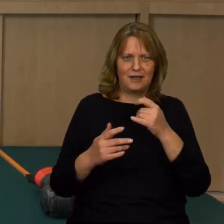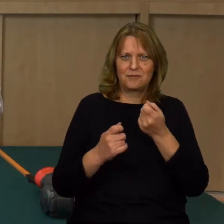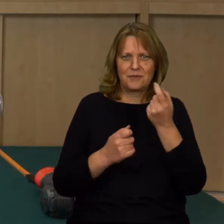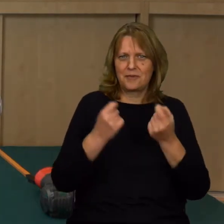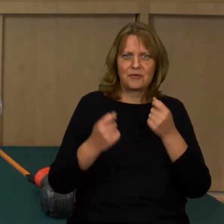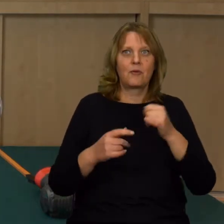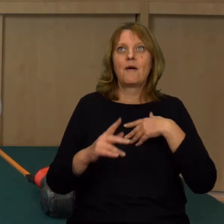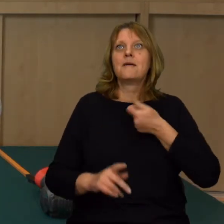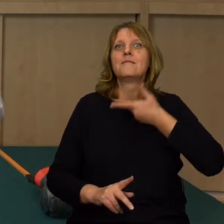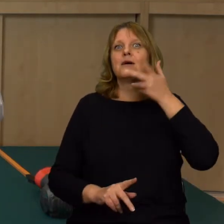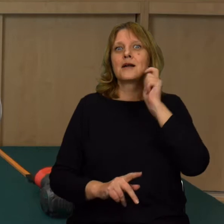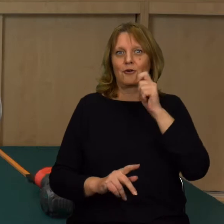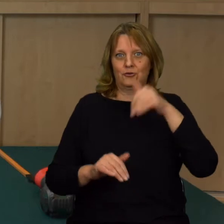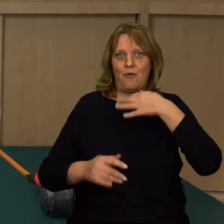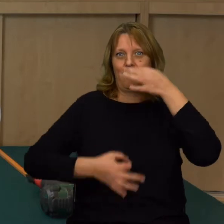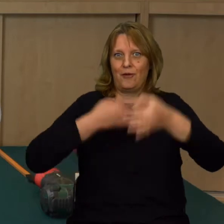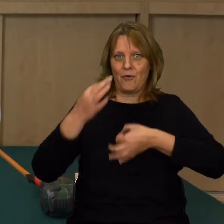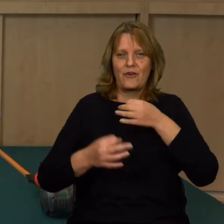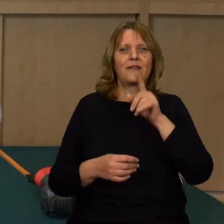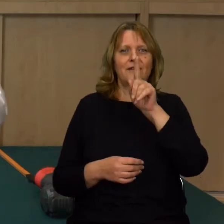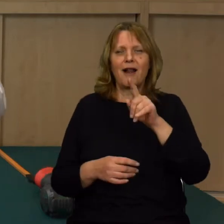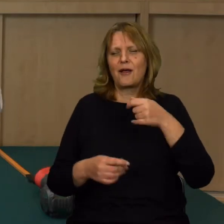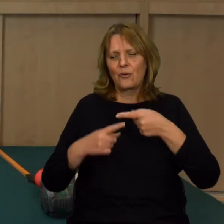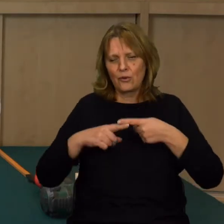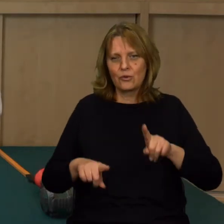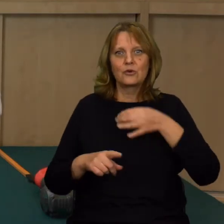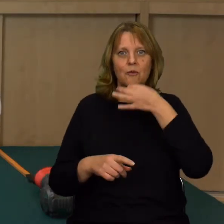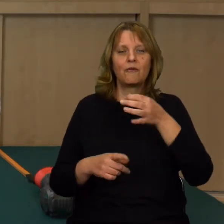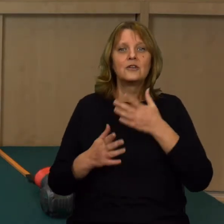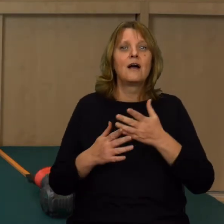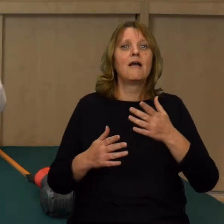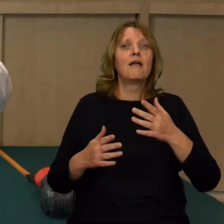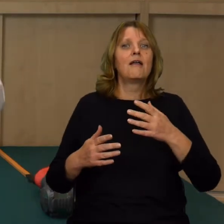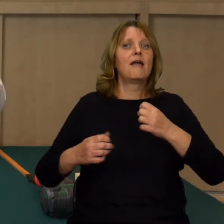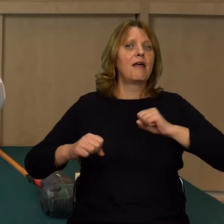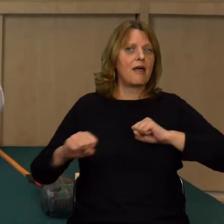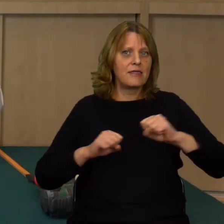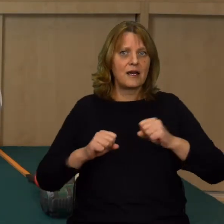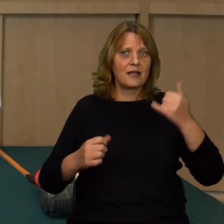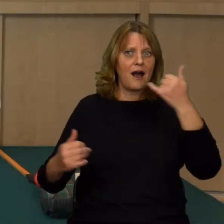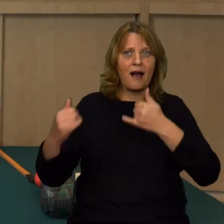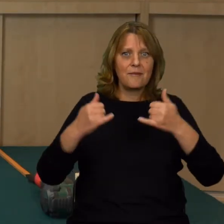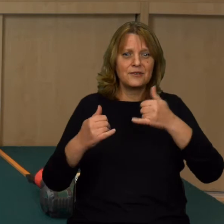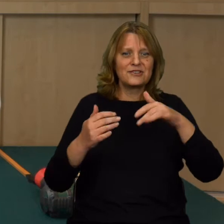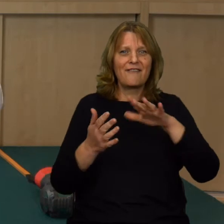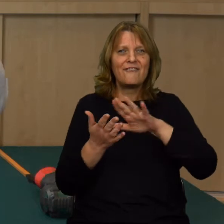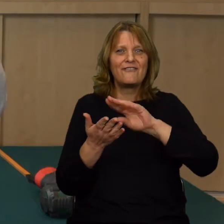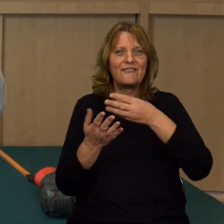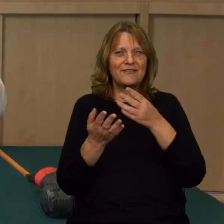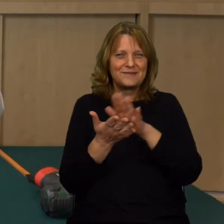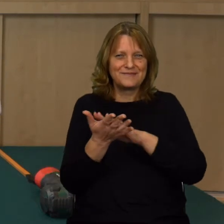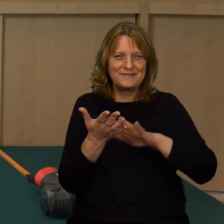by o tym mówić kilka godzin. Ale upraszczając, moi drodzy, właśnie energię chemiczna w parafinie tej świeczki, która jest